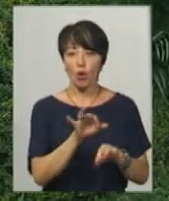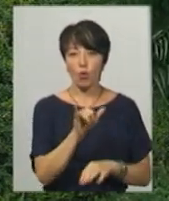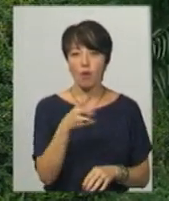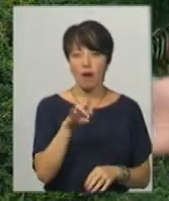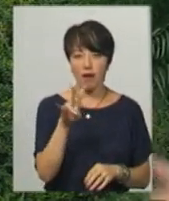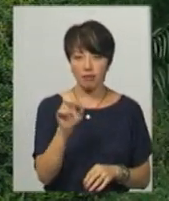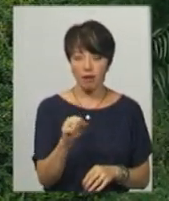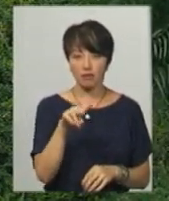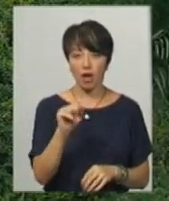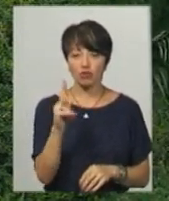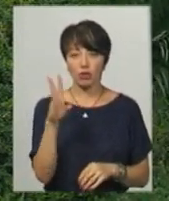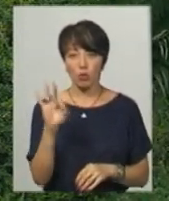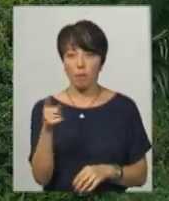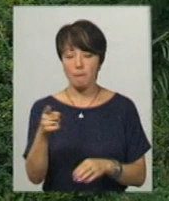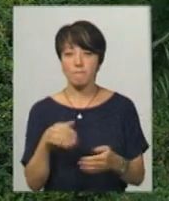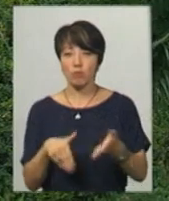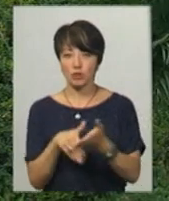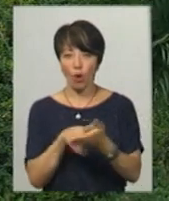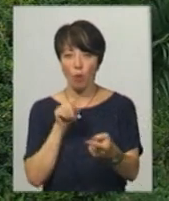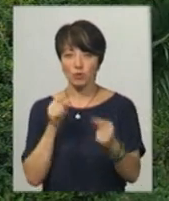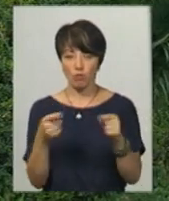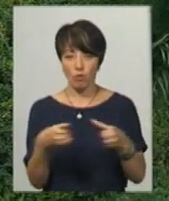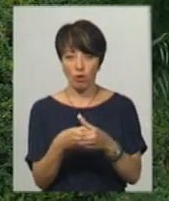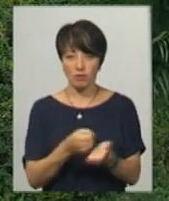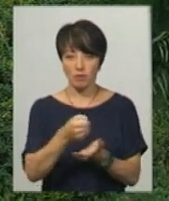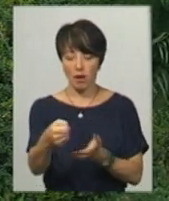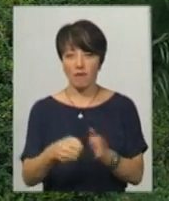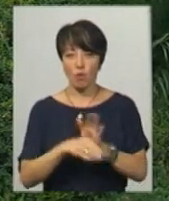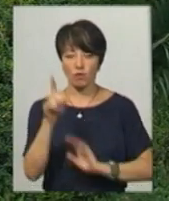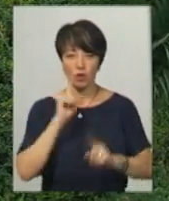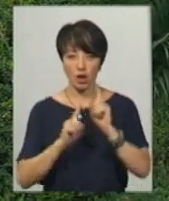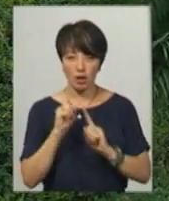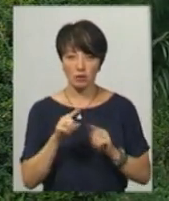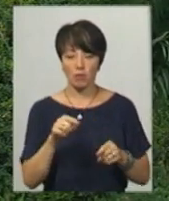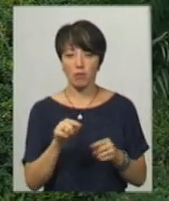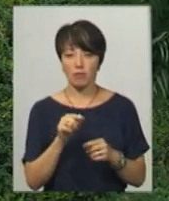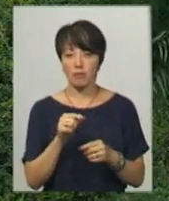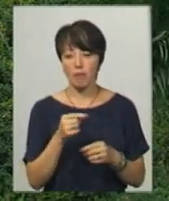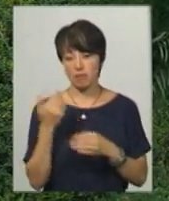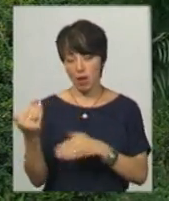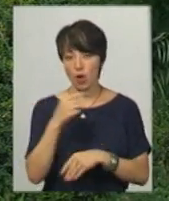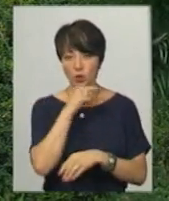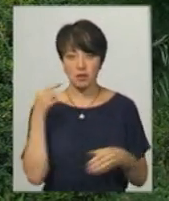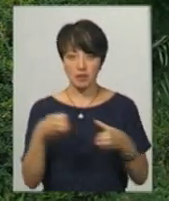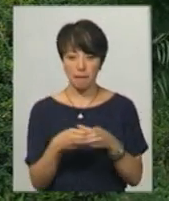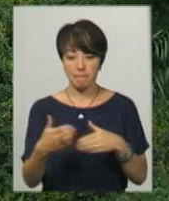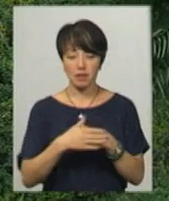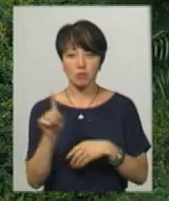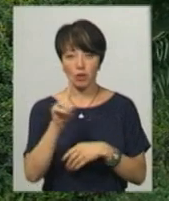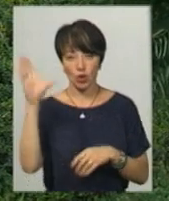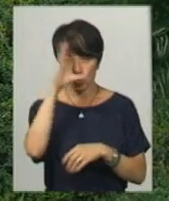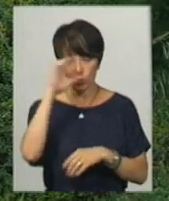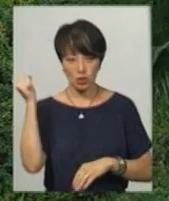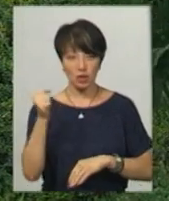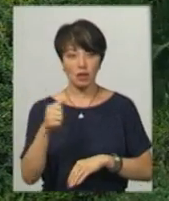числі, про те, що його помічниця буде від опозиційного блоку балотуватися до Верховної Ради, про російської відвертої сили. Ну, вже близько першої ночі на